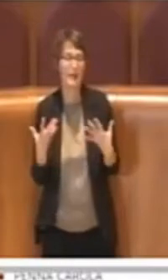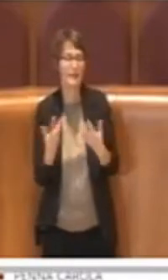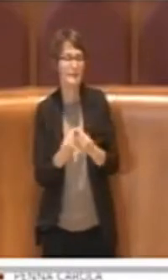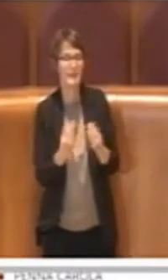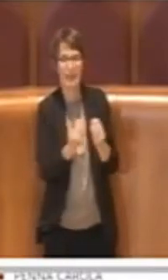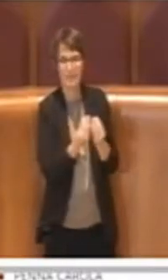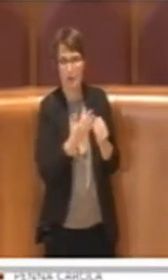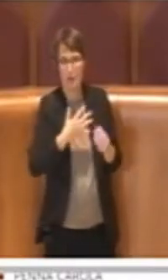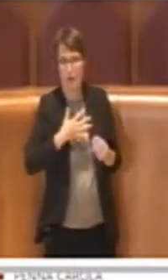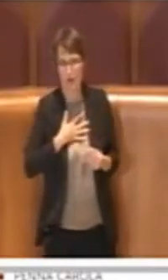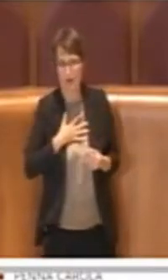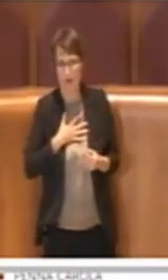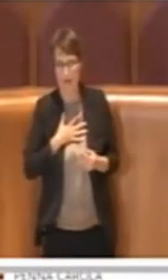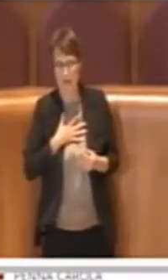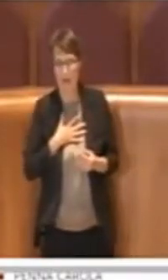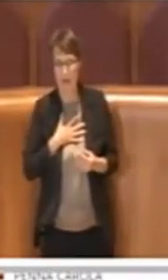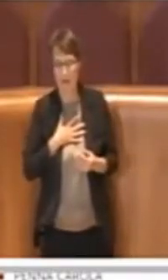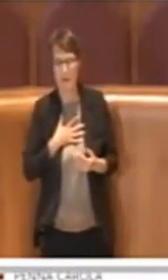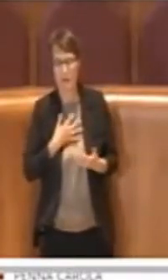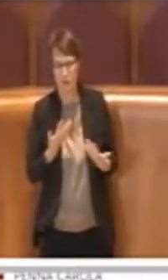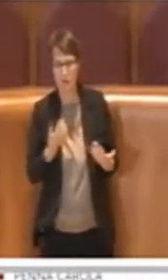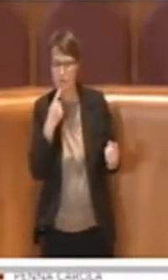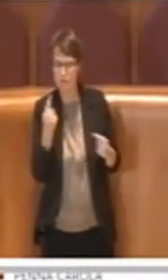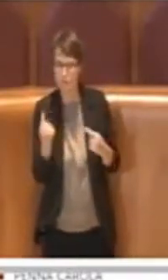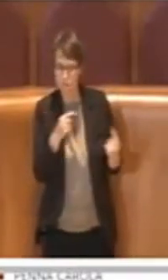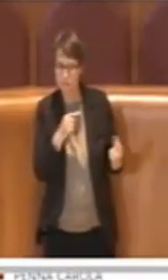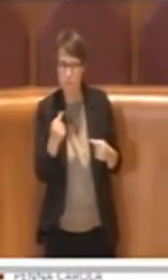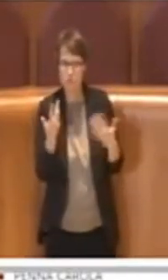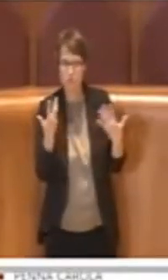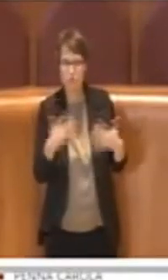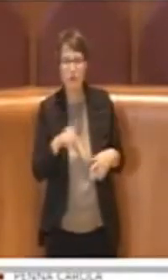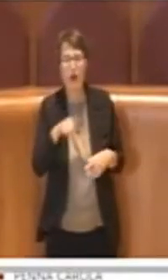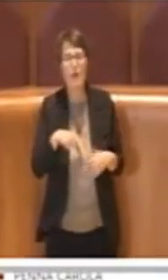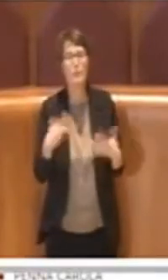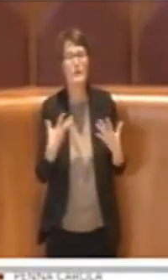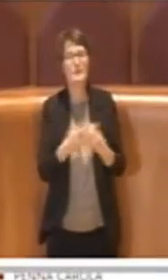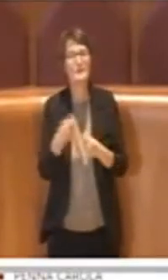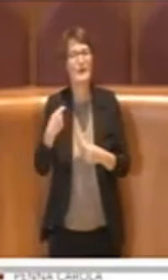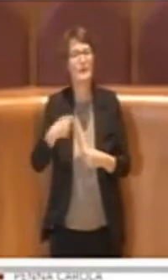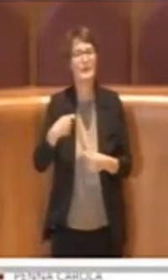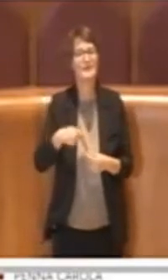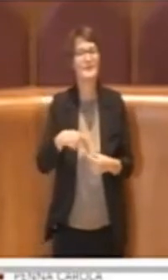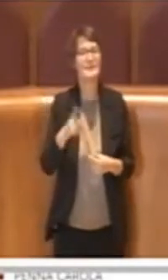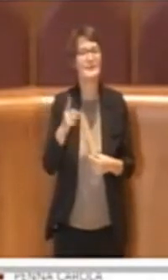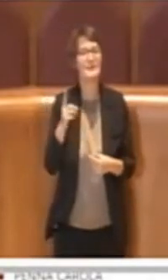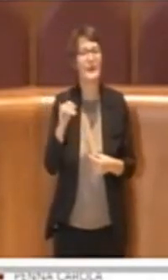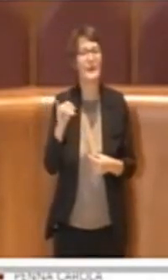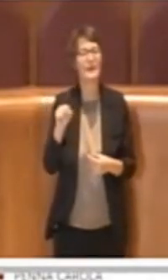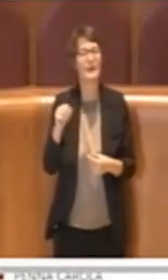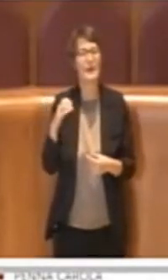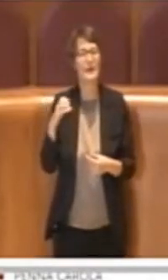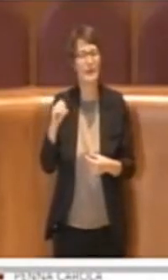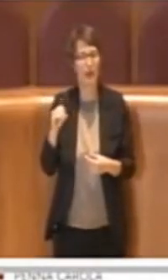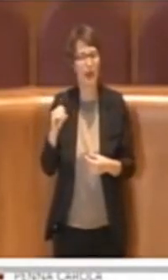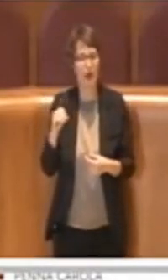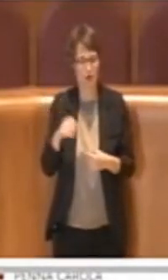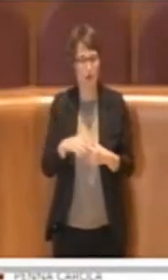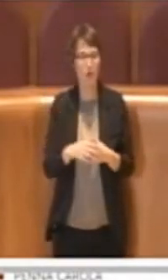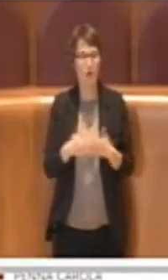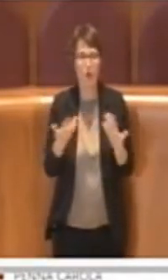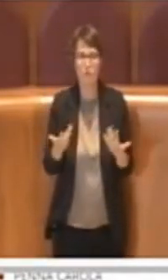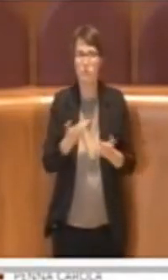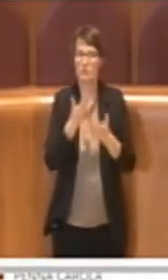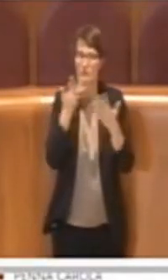colleghi chiaramente abbiamo affrontato insieme al presidente Diaco, quindi è chiaro che è